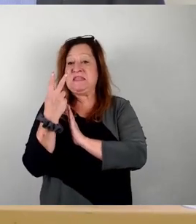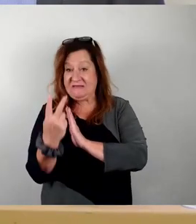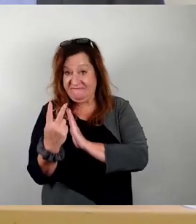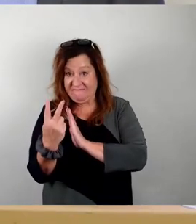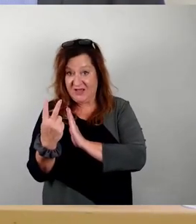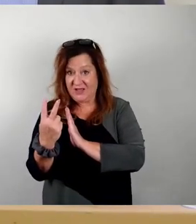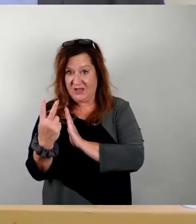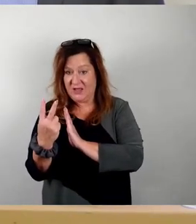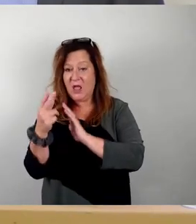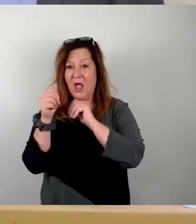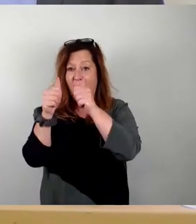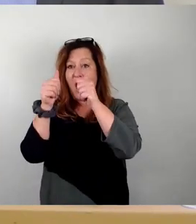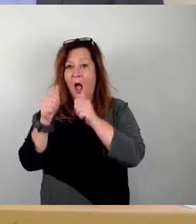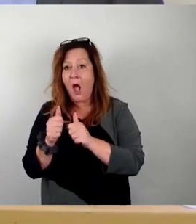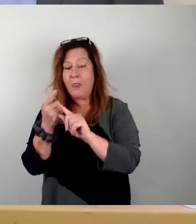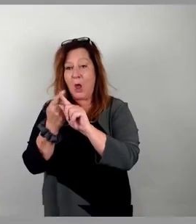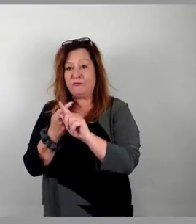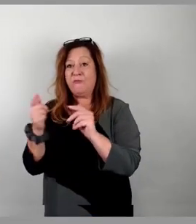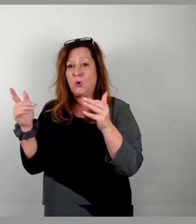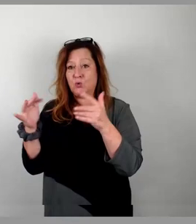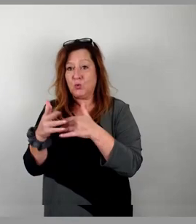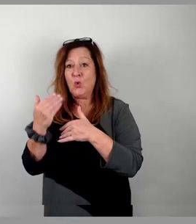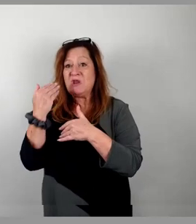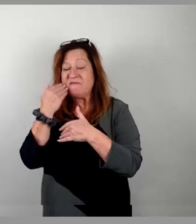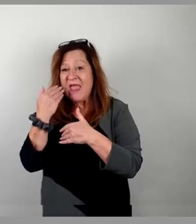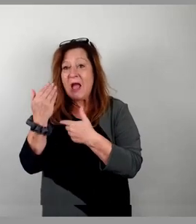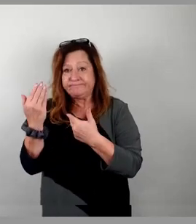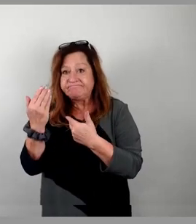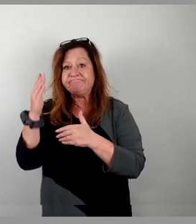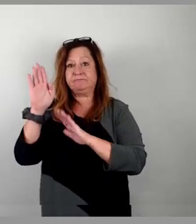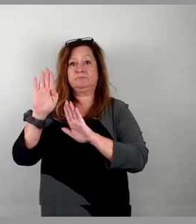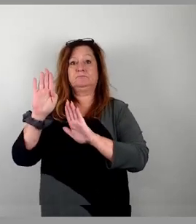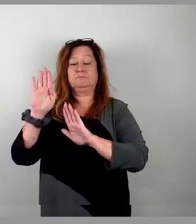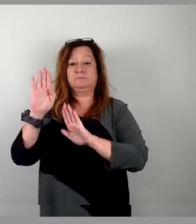Antrag der Grünen. Wer dem folgen möchte, den bitte ich jetzt um das Stimmzeichen.